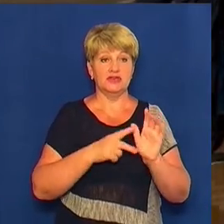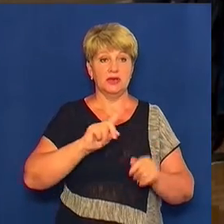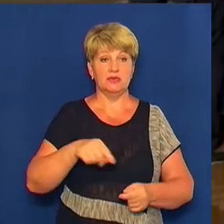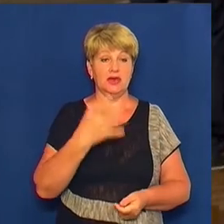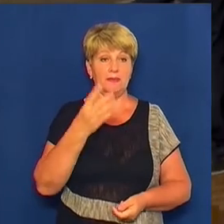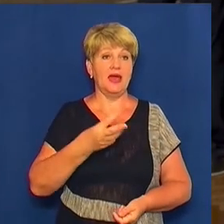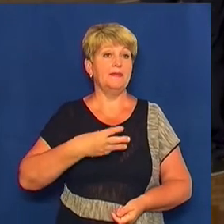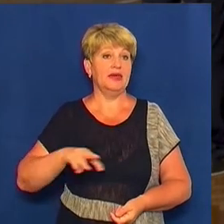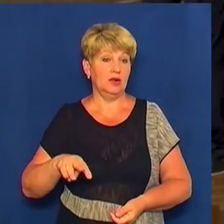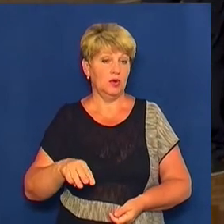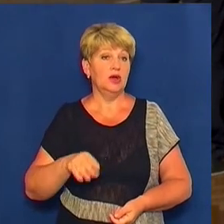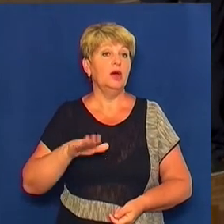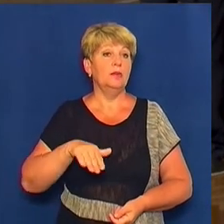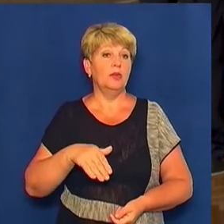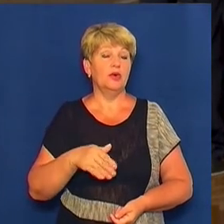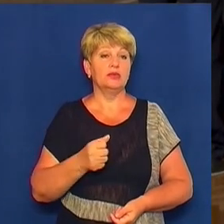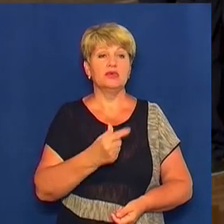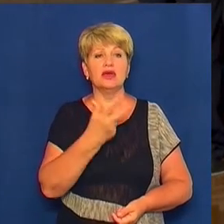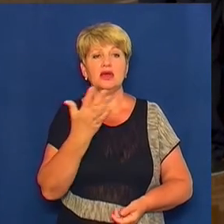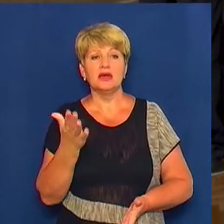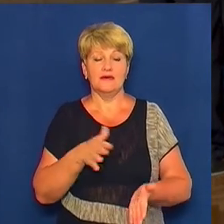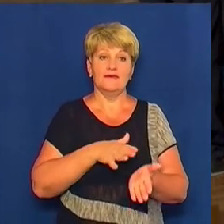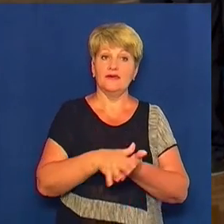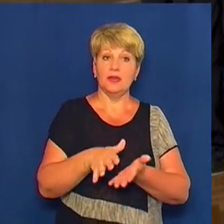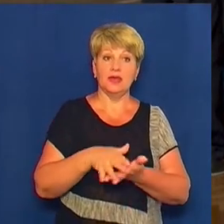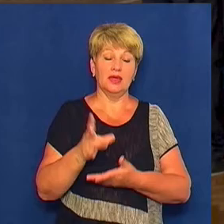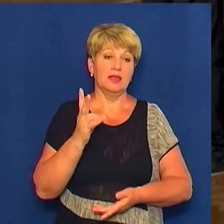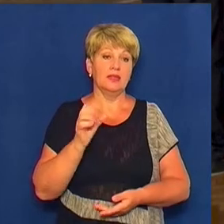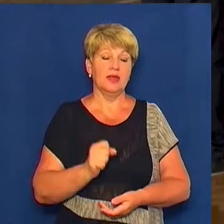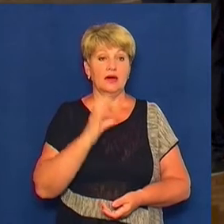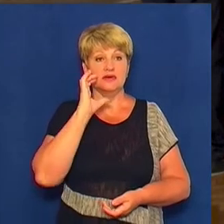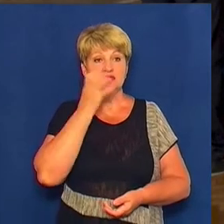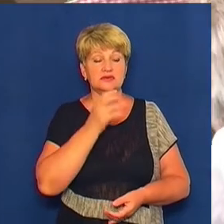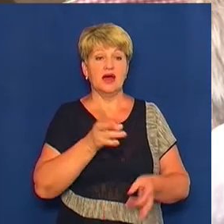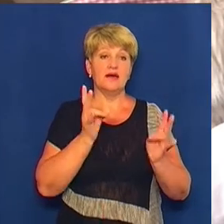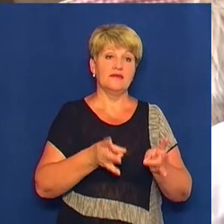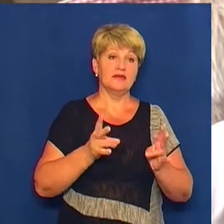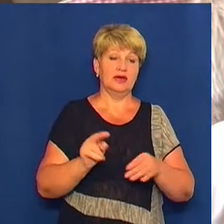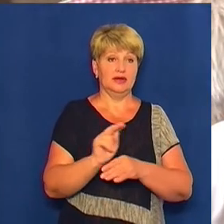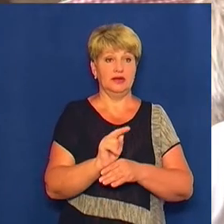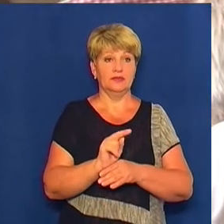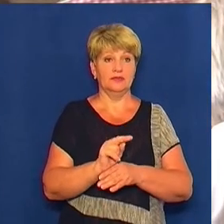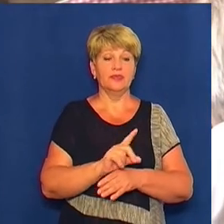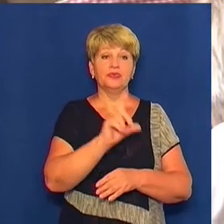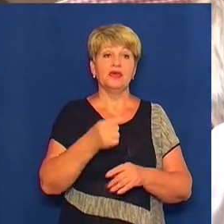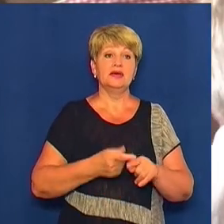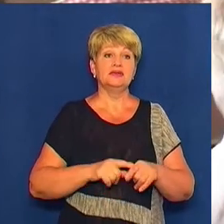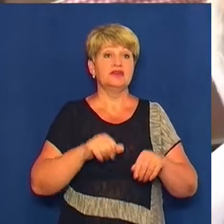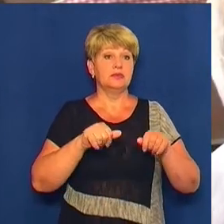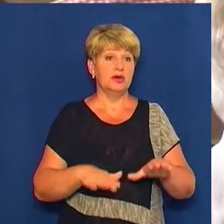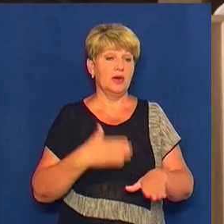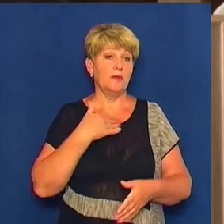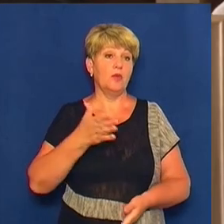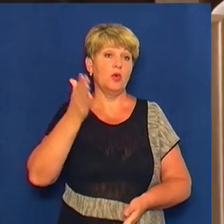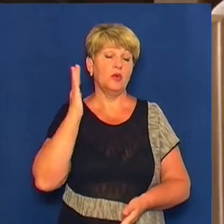Потім численні видатки на капітальні аварійні ремонти. За це рішення проголосували